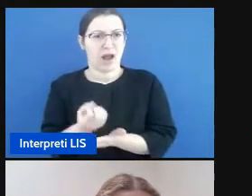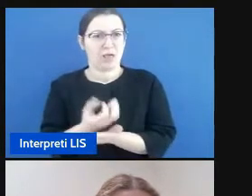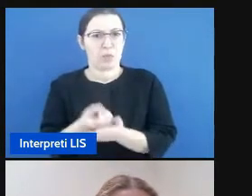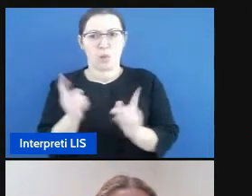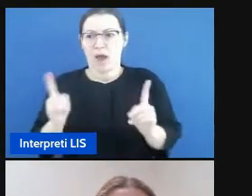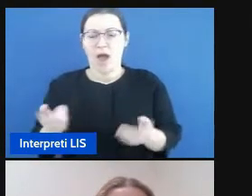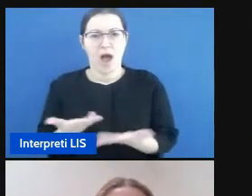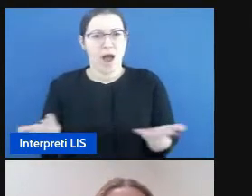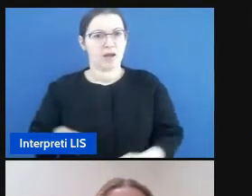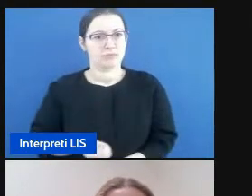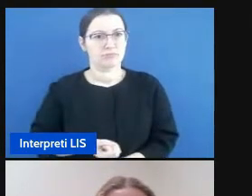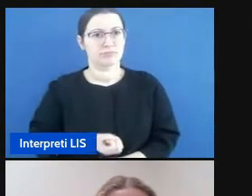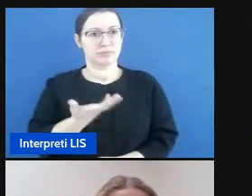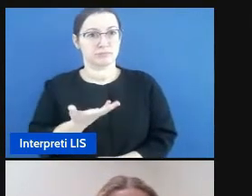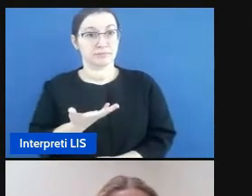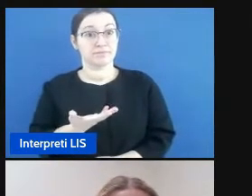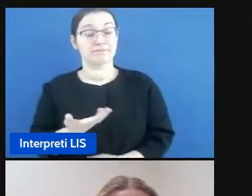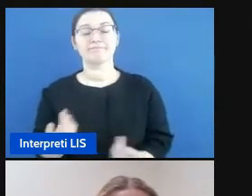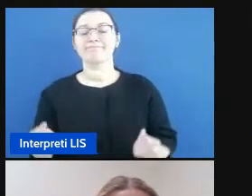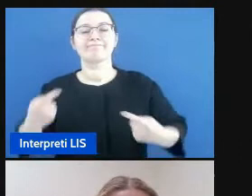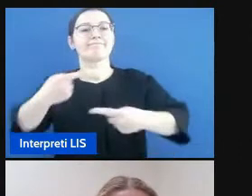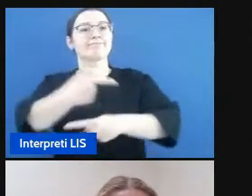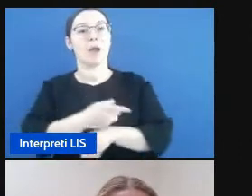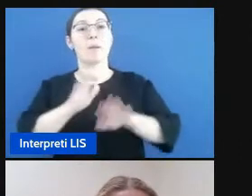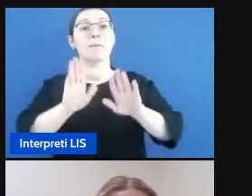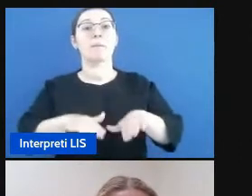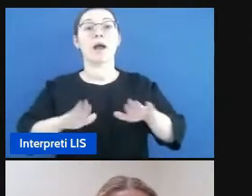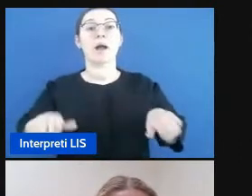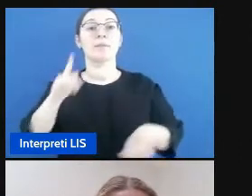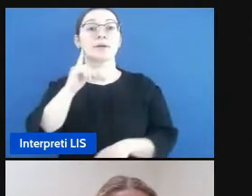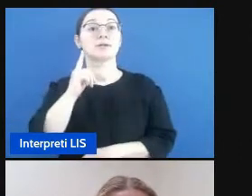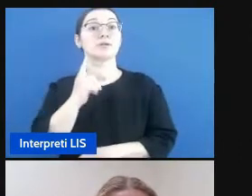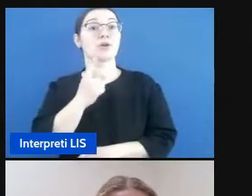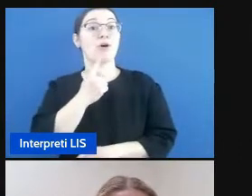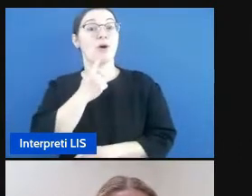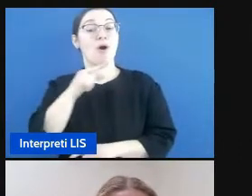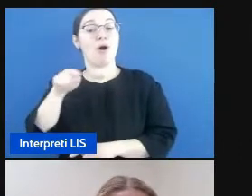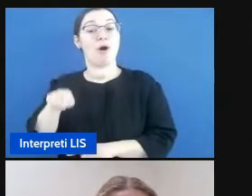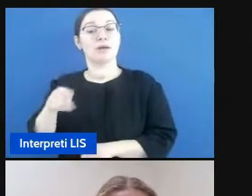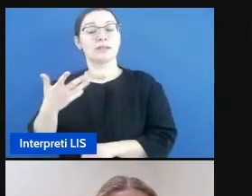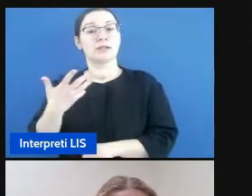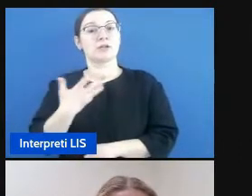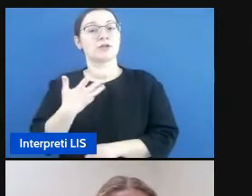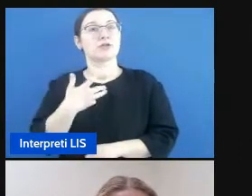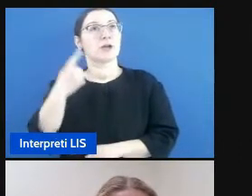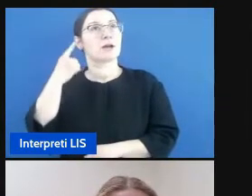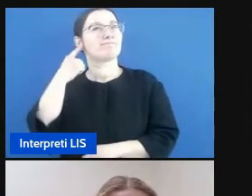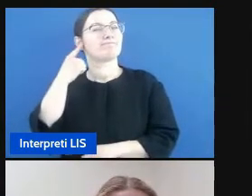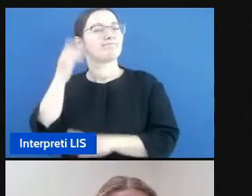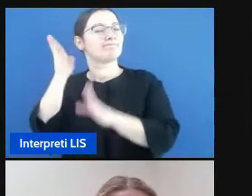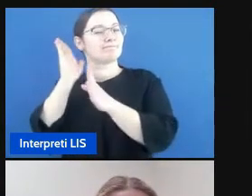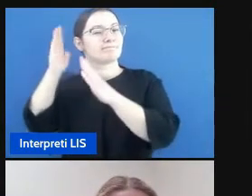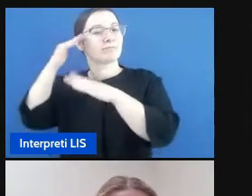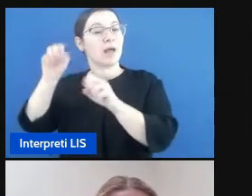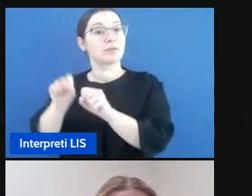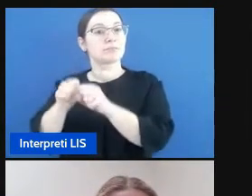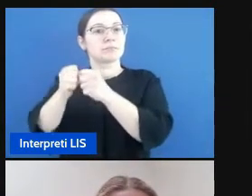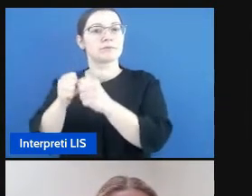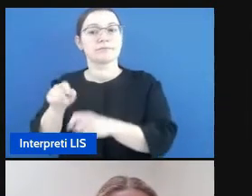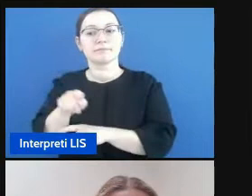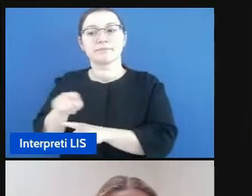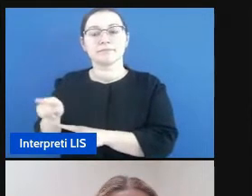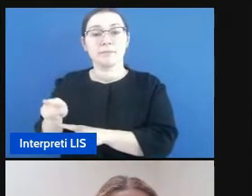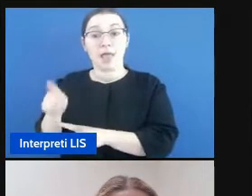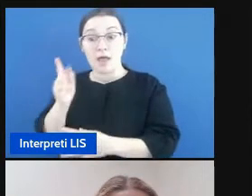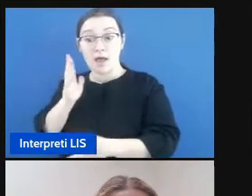invece i bambini sordi a causa di un danno al sistema uditivo non hanno un